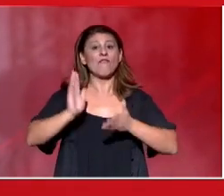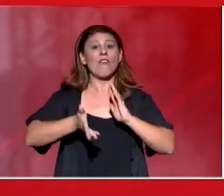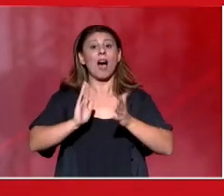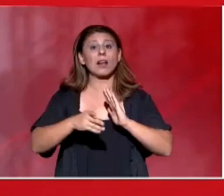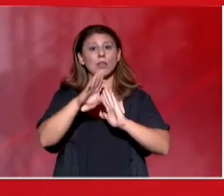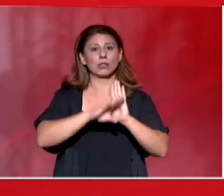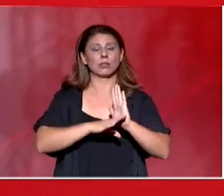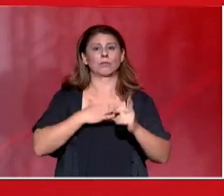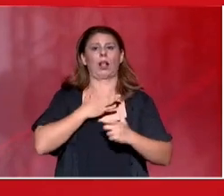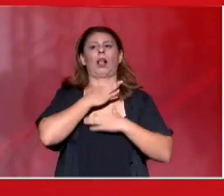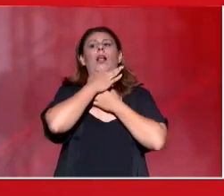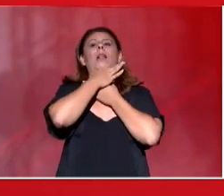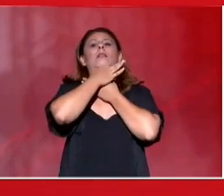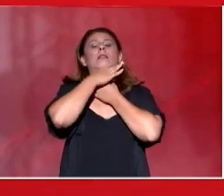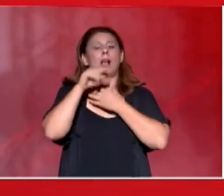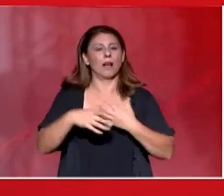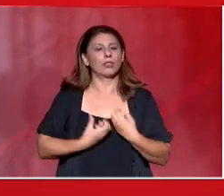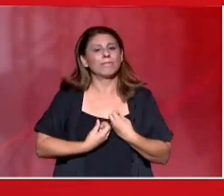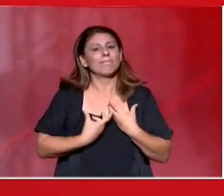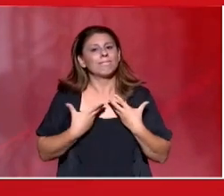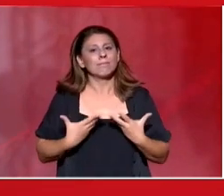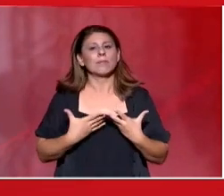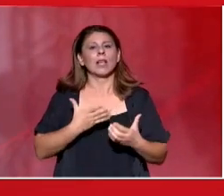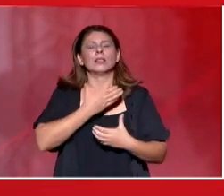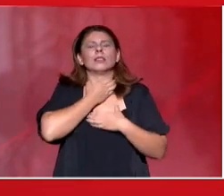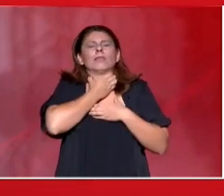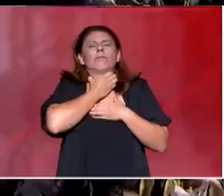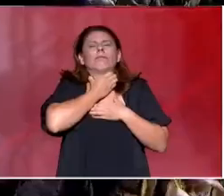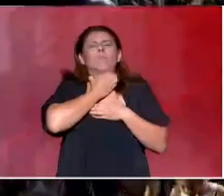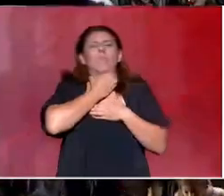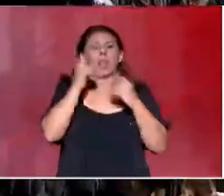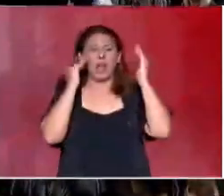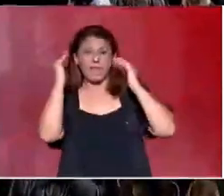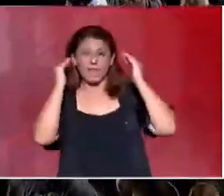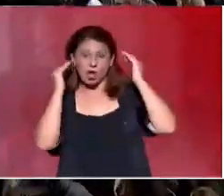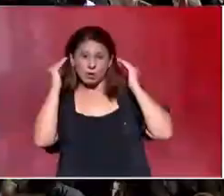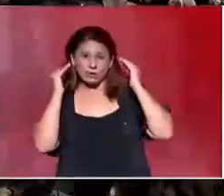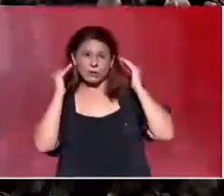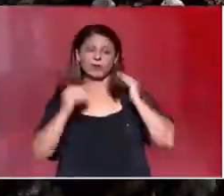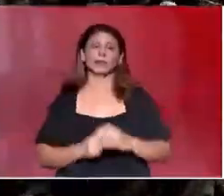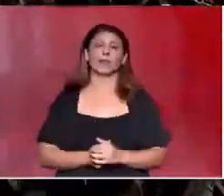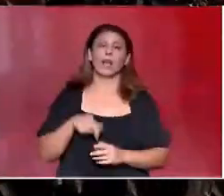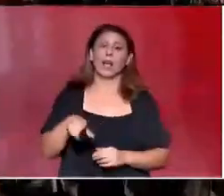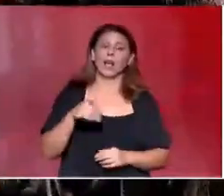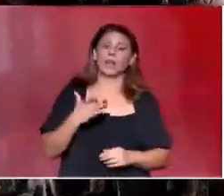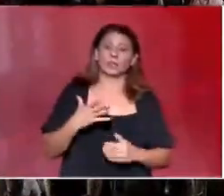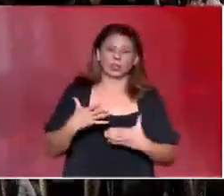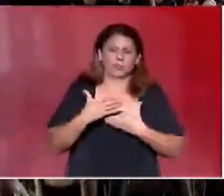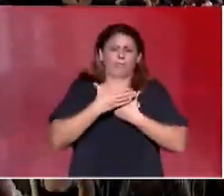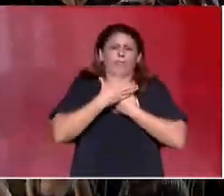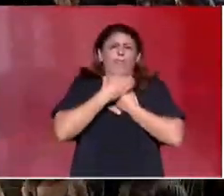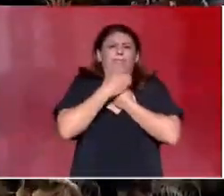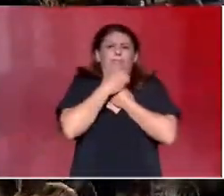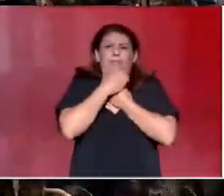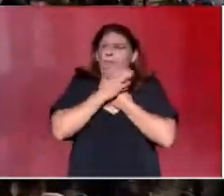πνίγει. Αυτό το αίσθημα της ασφυξίας, της αβεβαιότητας, ενός κλειού που σφίγγει γύρω μας,